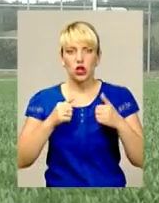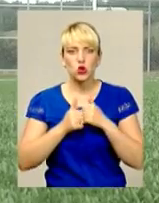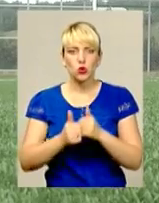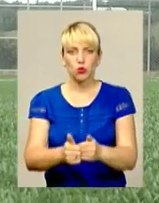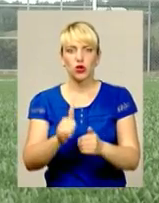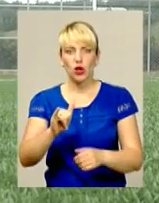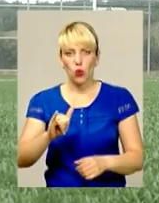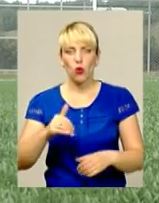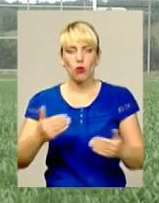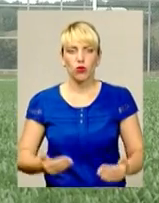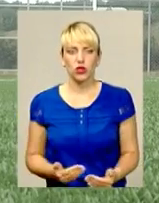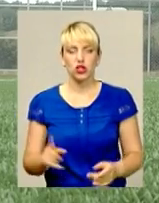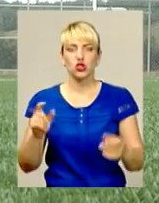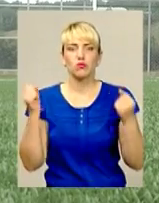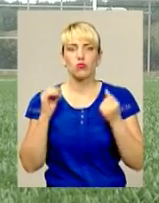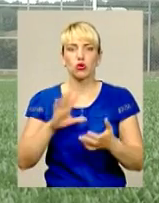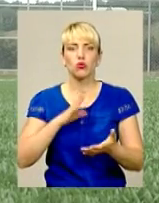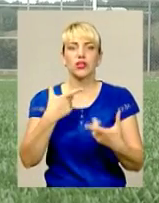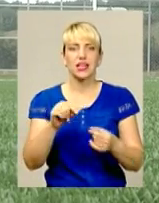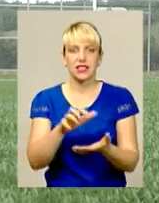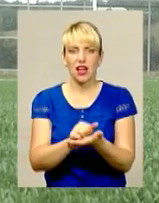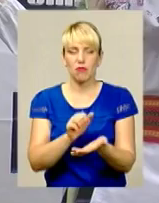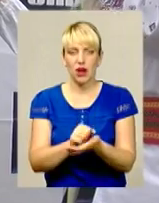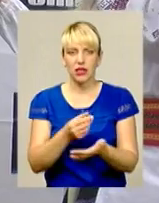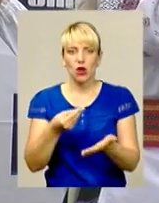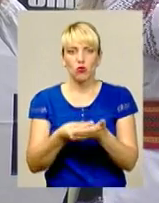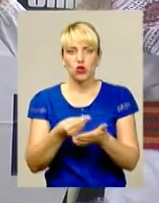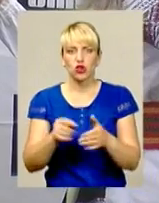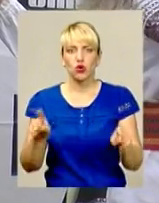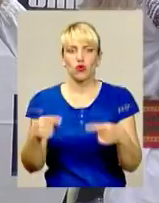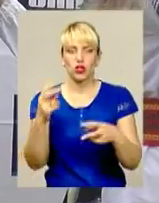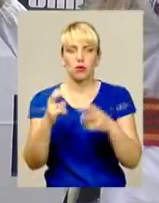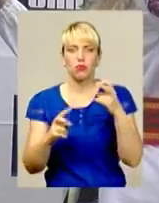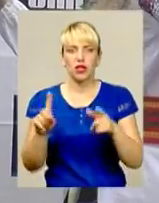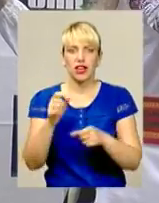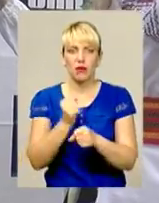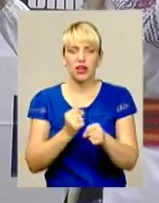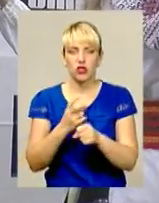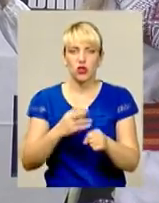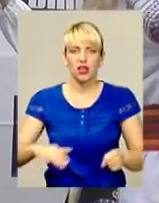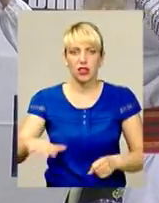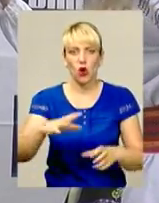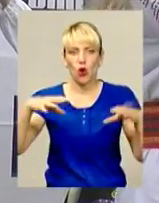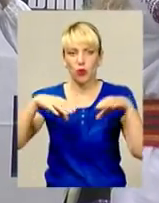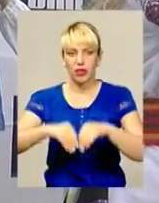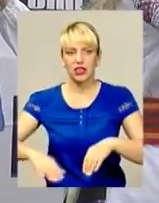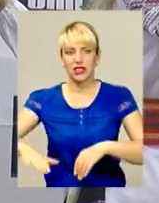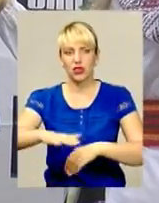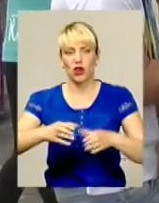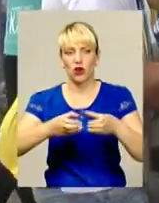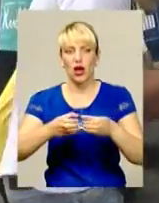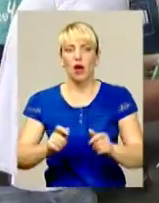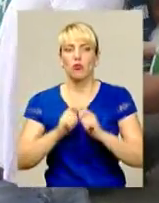А щоби спортом було де займатися, бюджету утворюючи для району підприємства, яке діє на території об'єднаної територіальної громади,